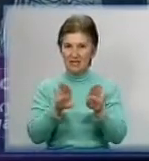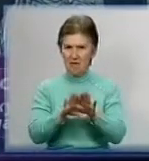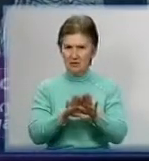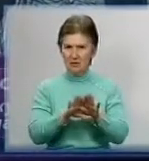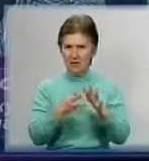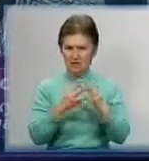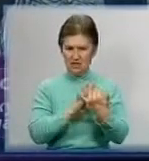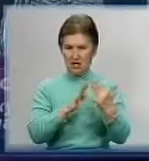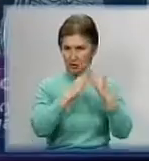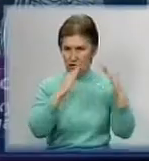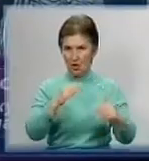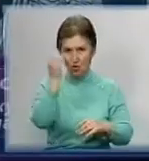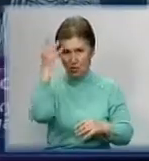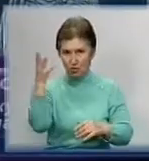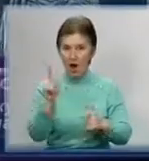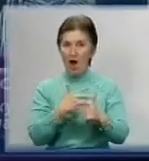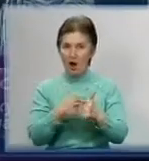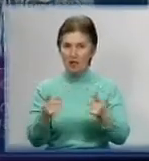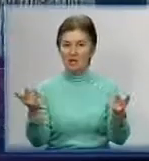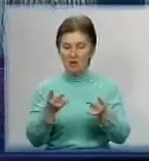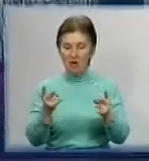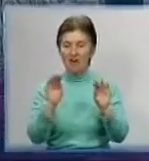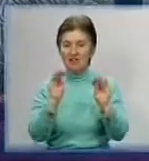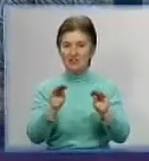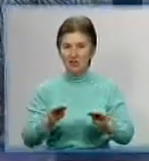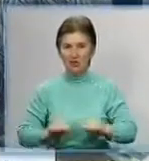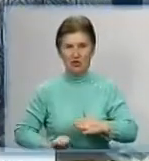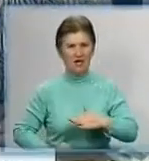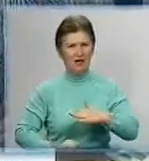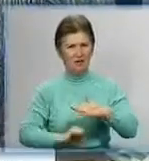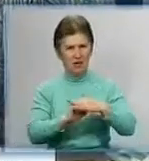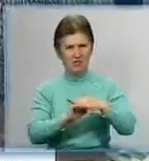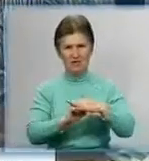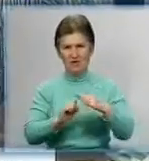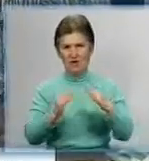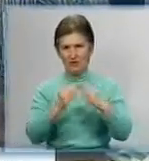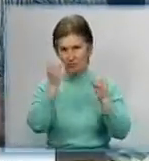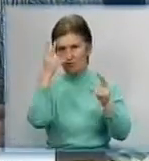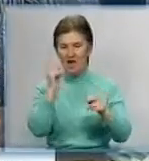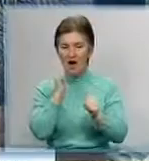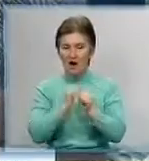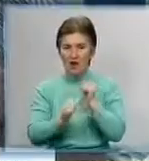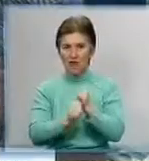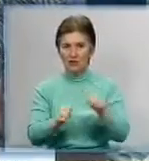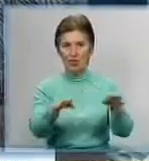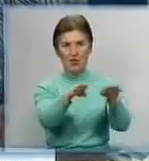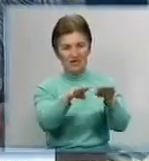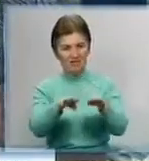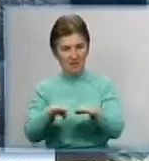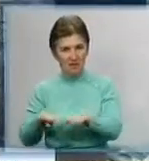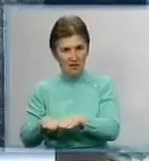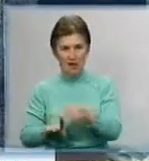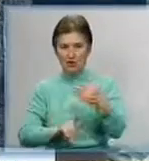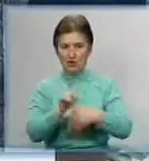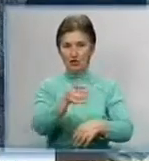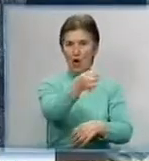Але все ж таки ми повинні сформувати базову мережу закладів культури на кожному рівні, починаючи від обласного,